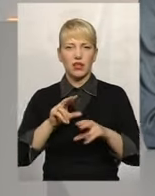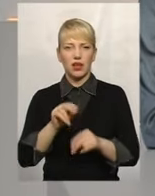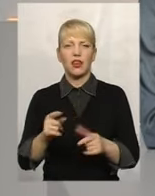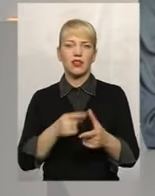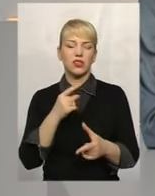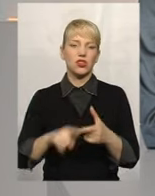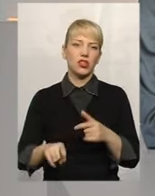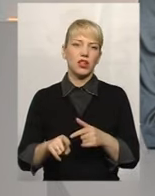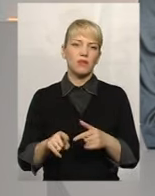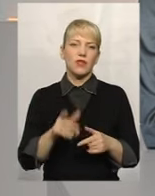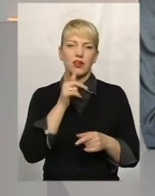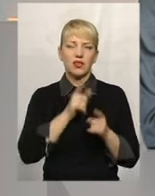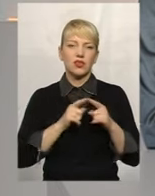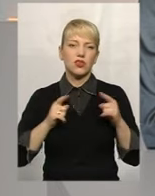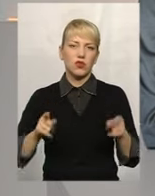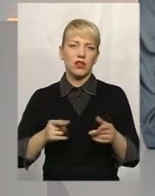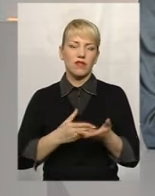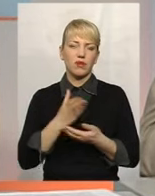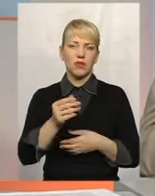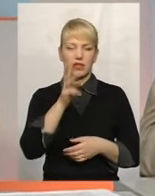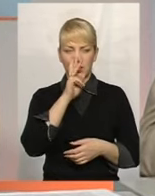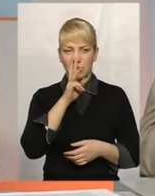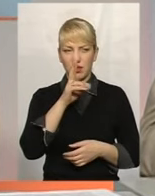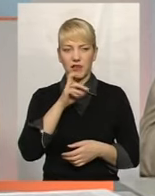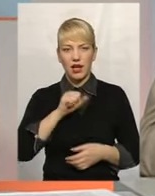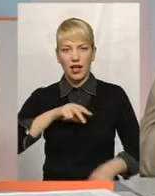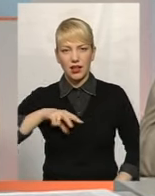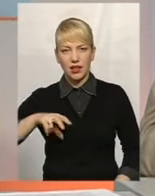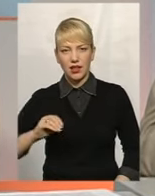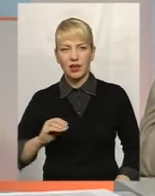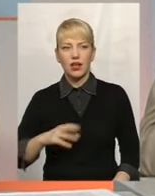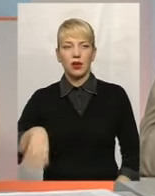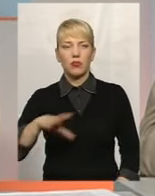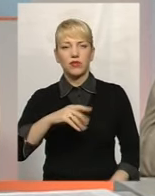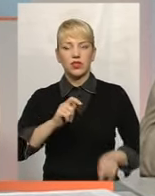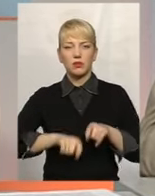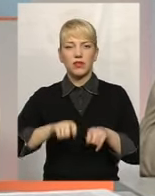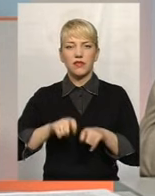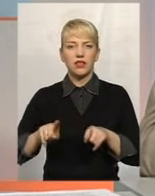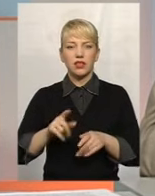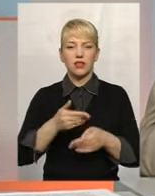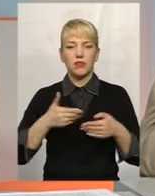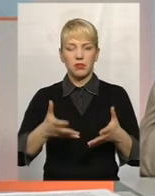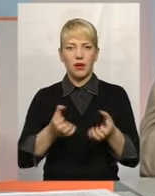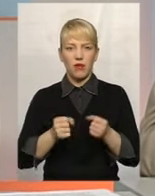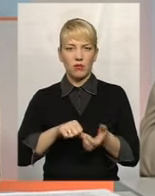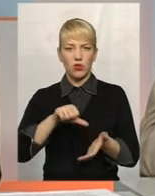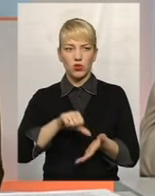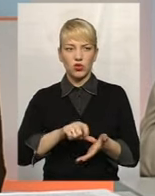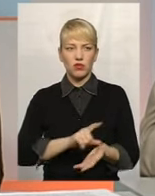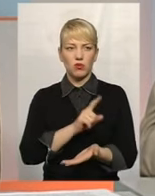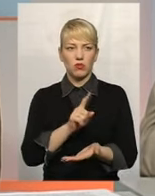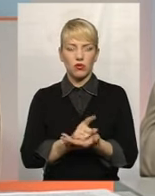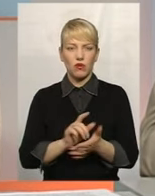строки виплати заробітної плати. Але по всіх перевірках, в яких ми приймаємо участь, обов'язково в випадку